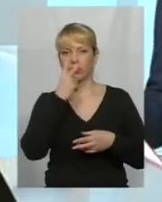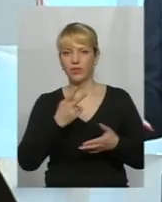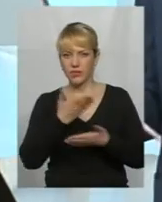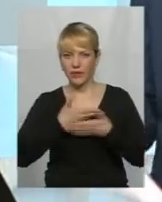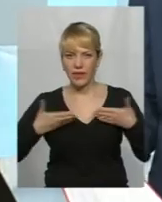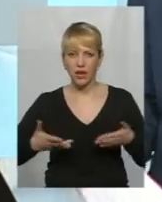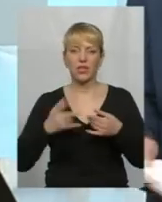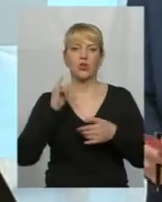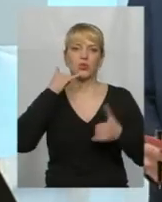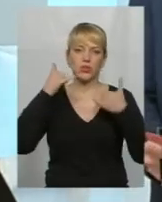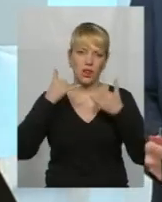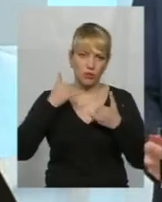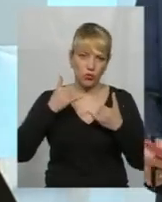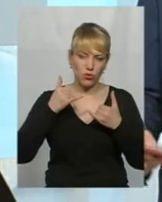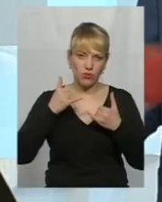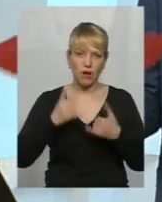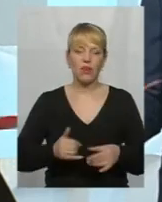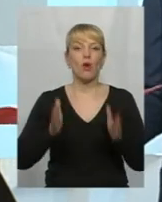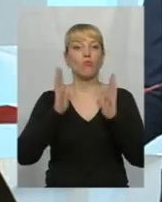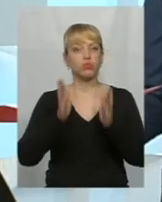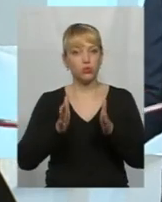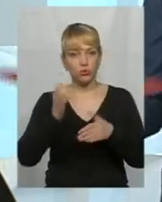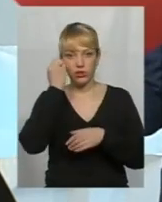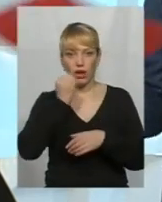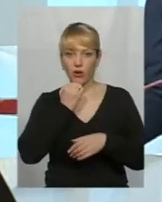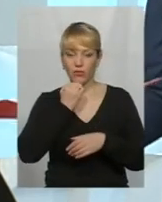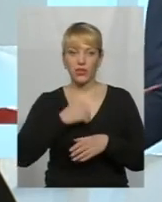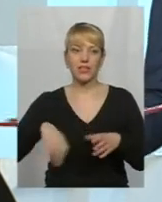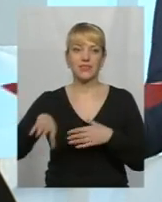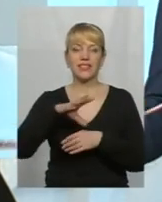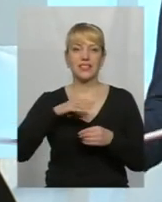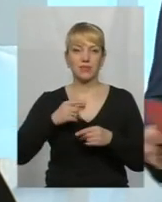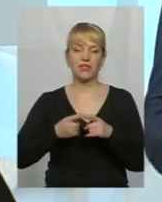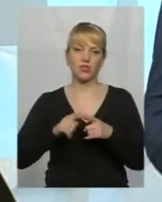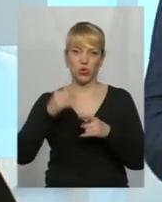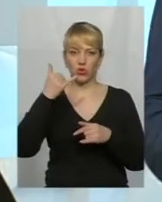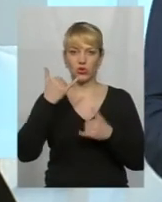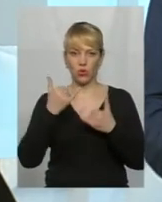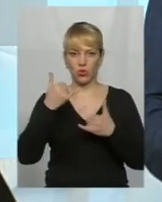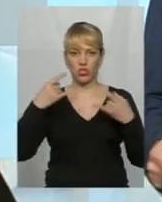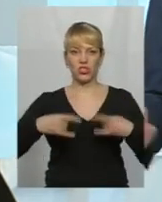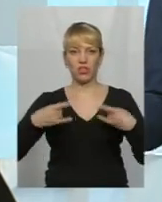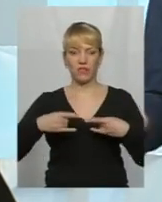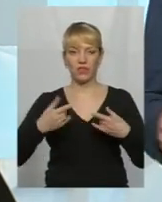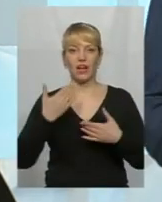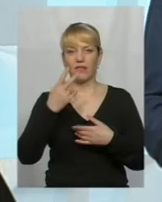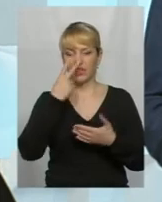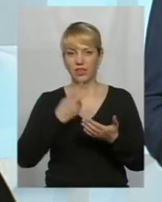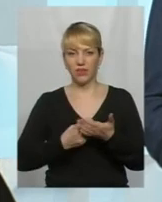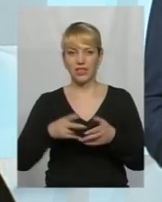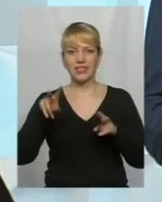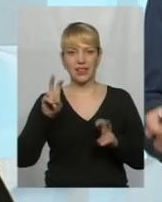дякую усім, хто телефонував. Буду дякувати усім за сьогоднішній ефір. Ви дивилися